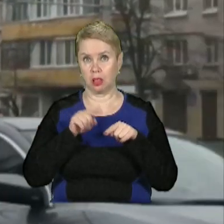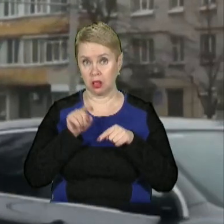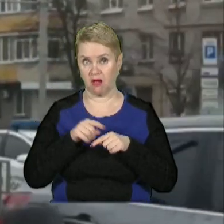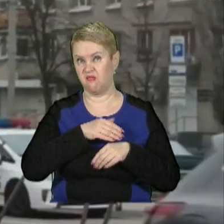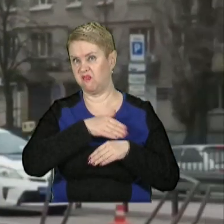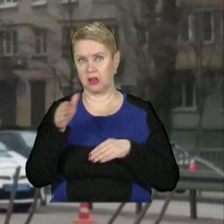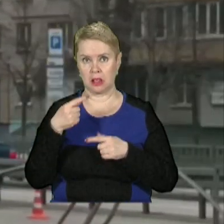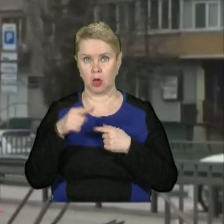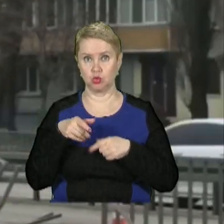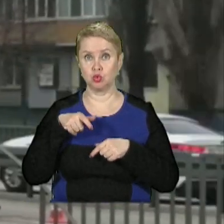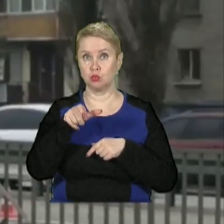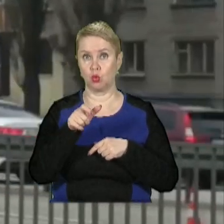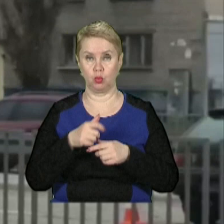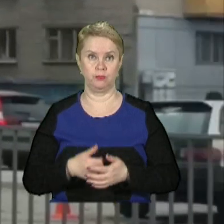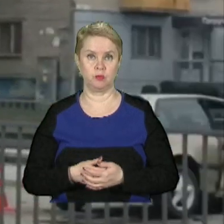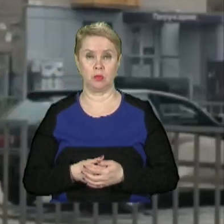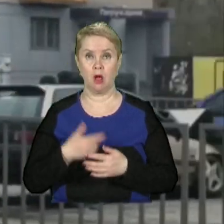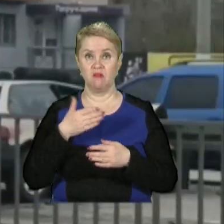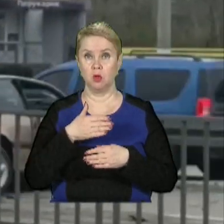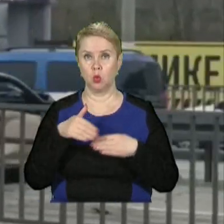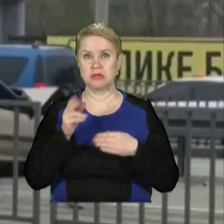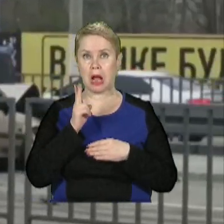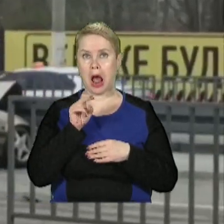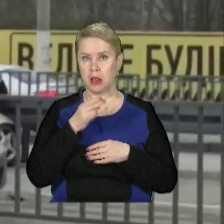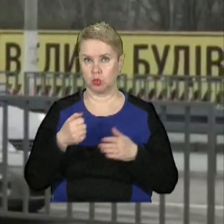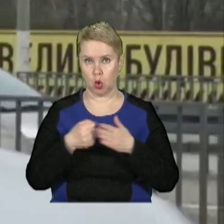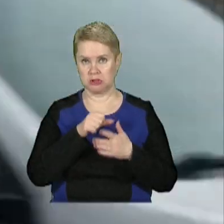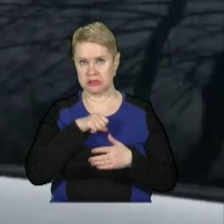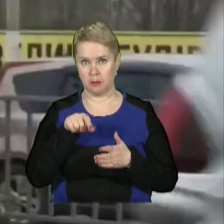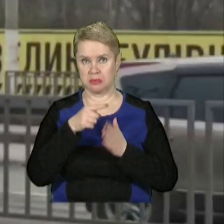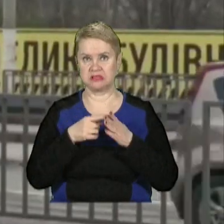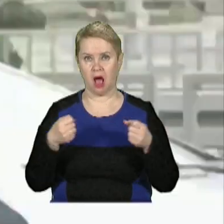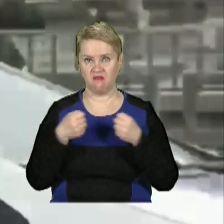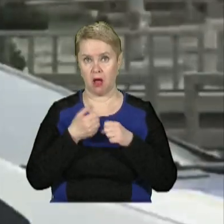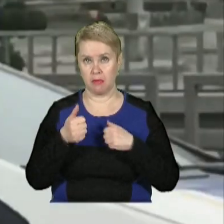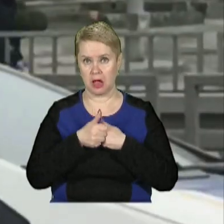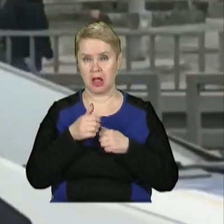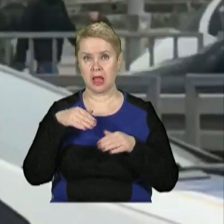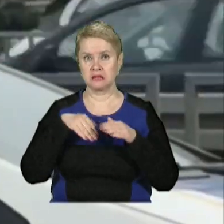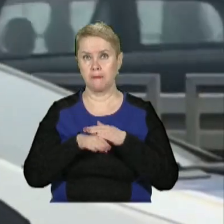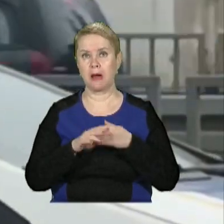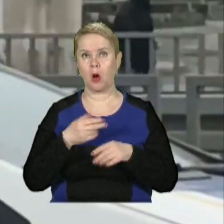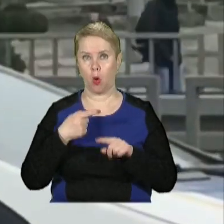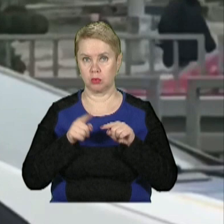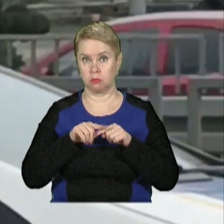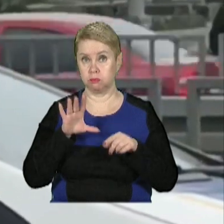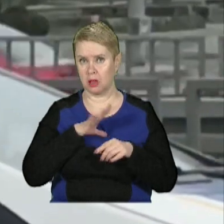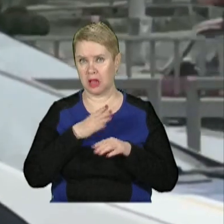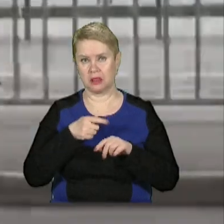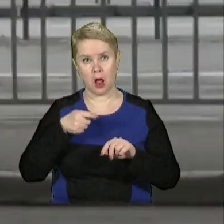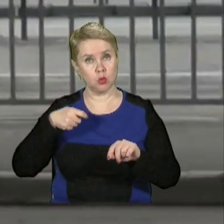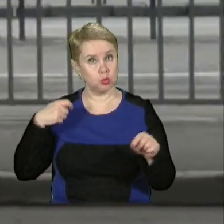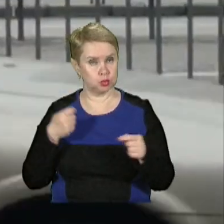вилетіла на іншу смугу руху. Від вулиці Калинової і до самого місця аварії біля наземного переходу витворилася